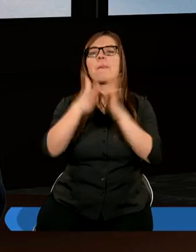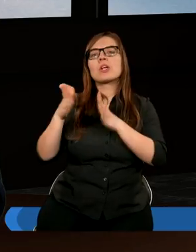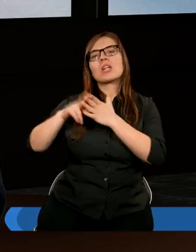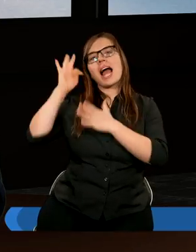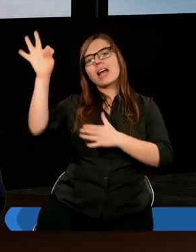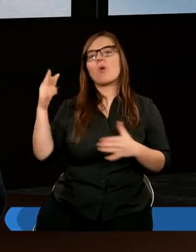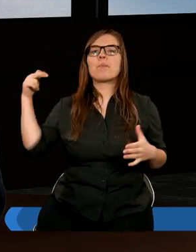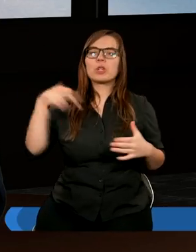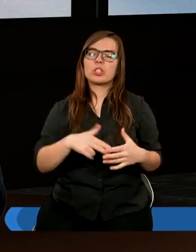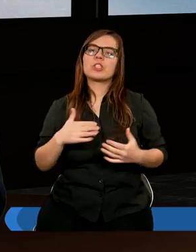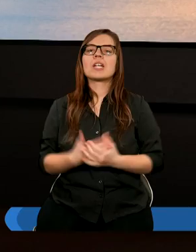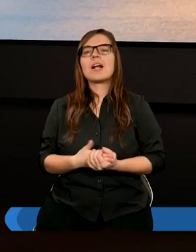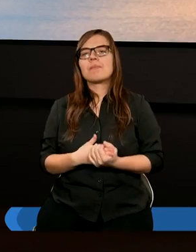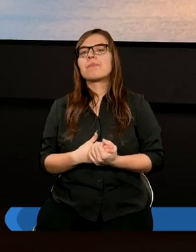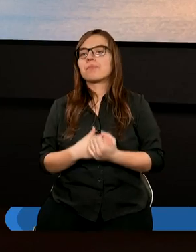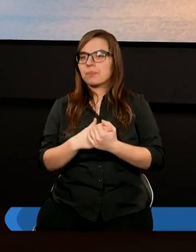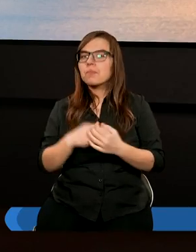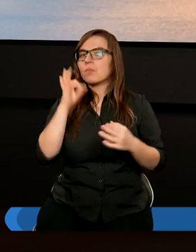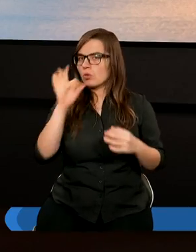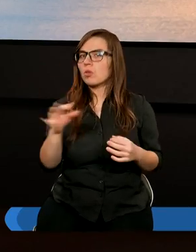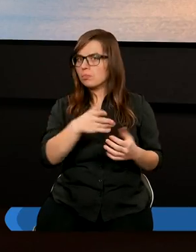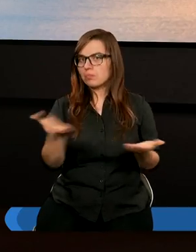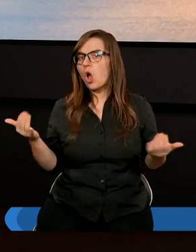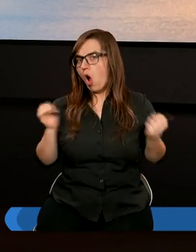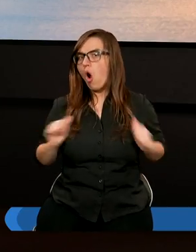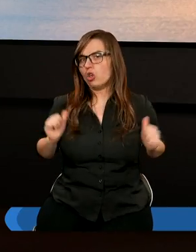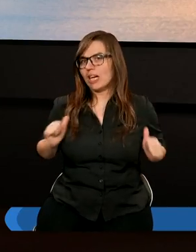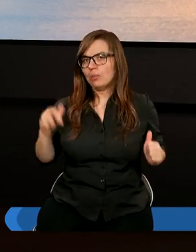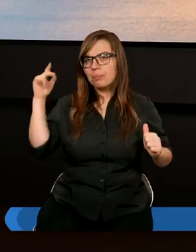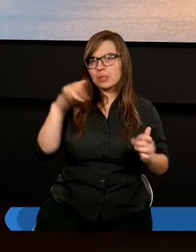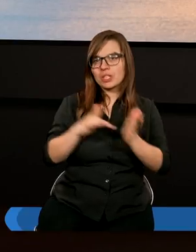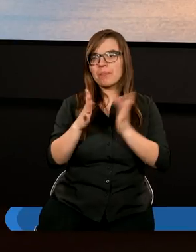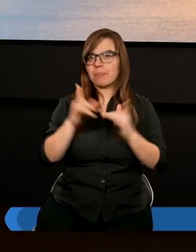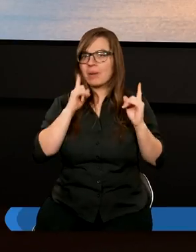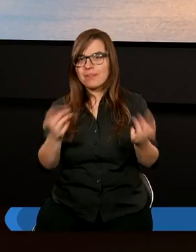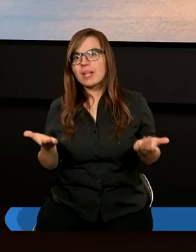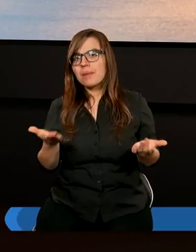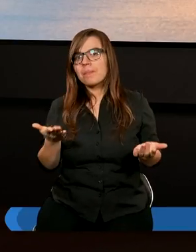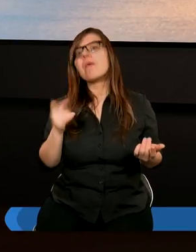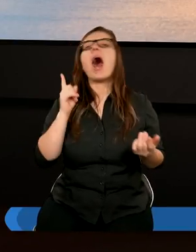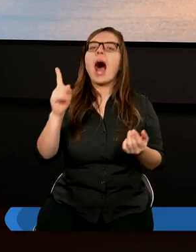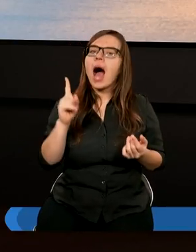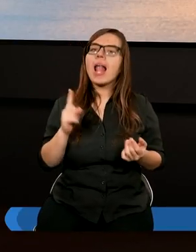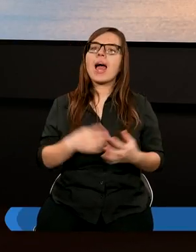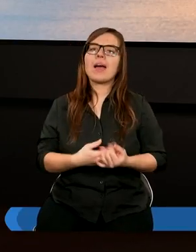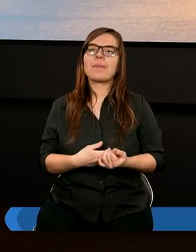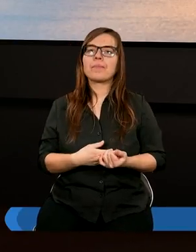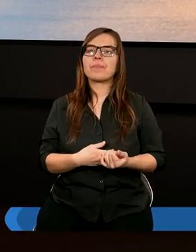na jego przyjście. Tak. Oczekujemy przyjścia Jezusa Chrystusa, ale